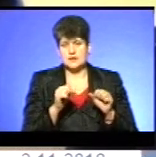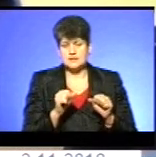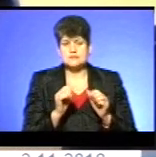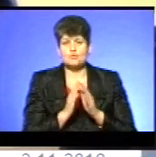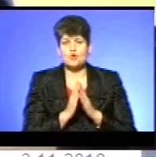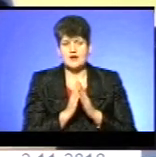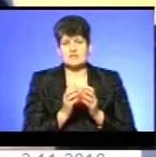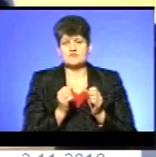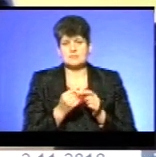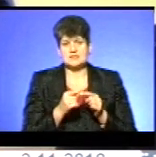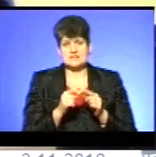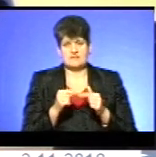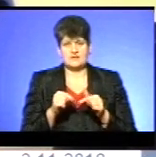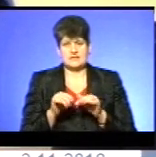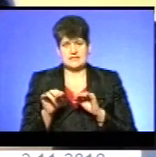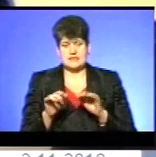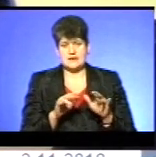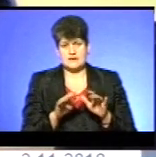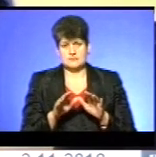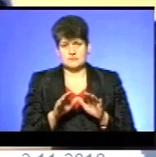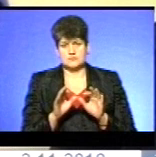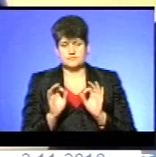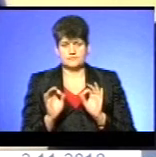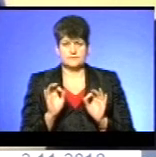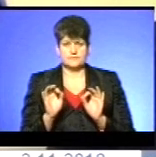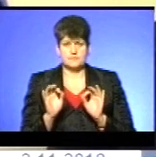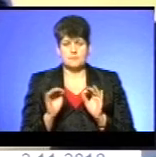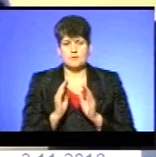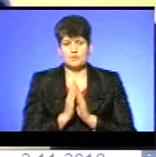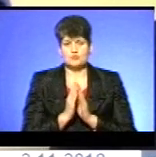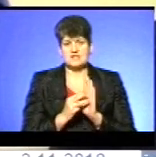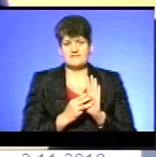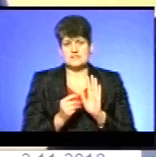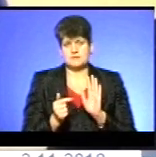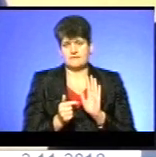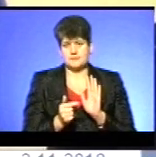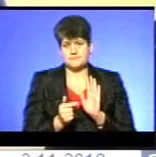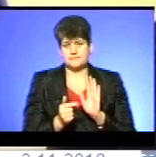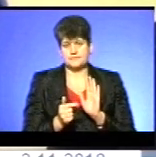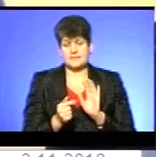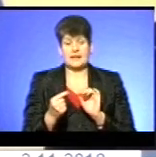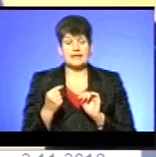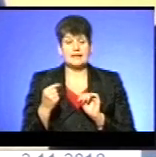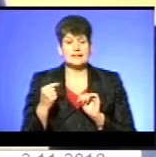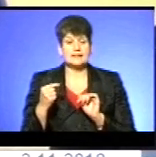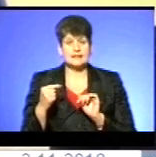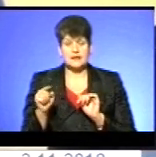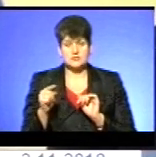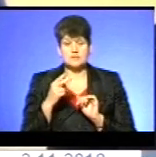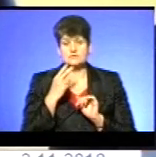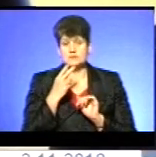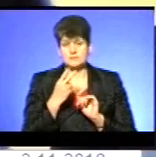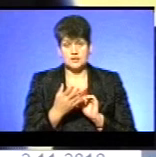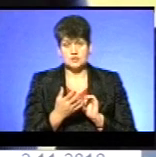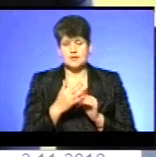втримати цей вид діяльності на плаву. Тобто ми попросили 8 гривень. Інакше, ви вже бачите,